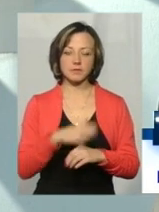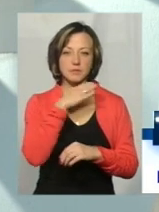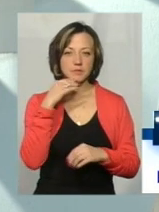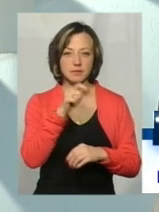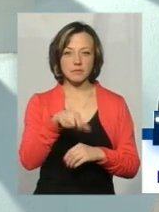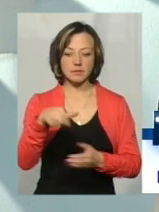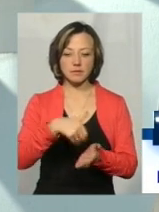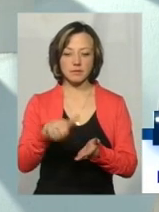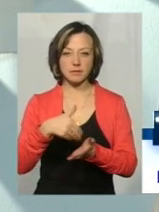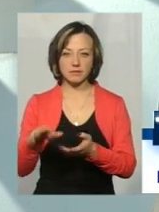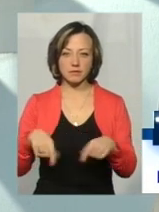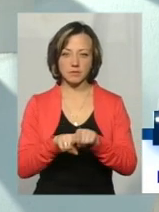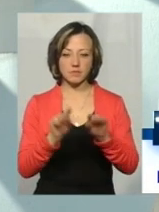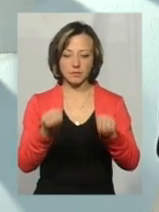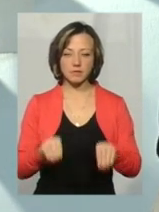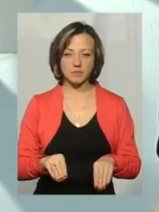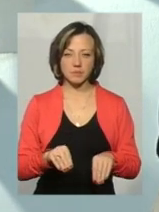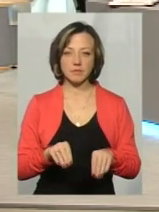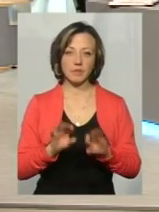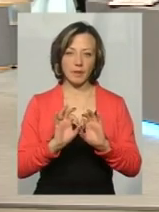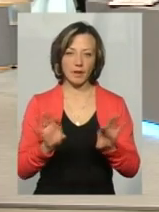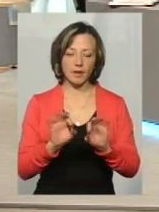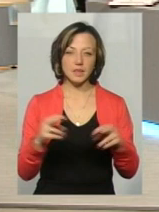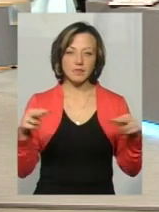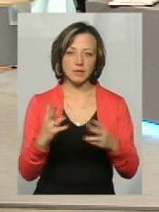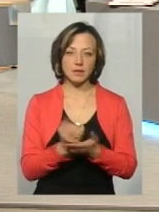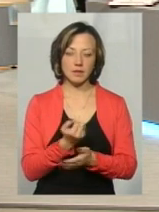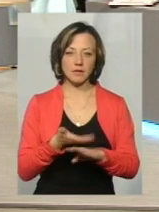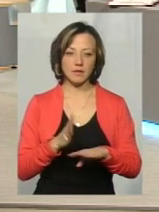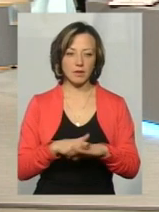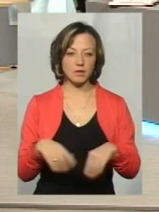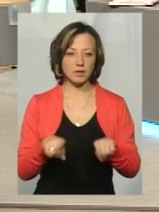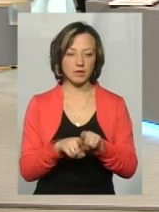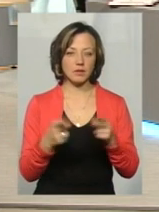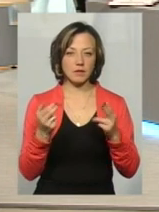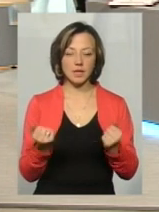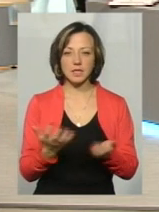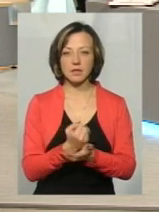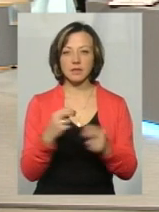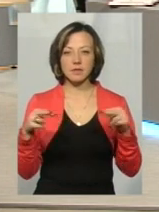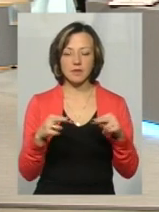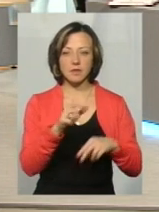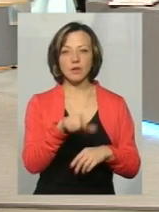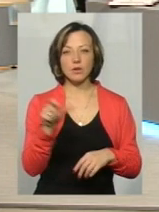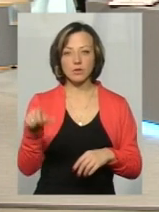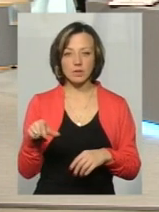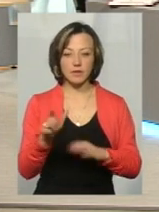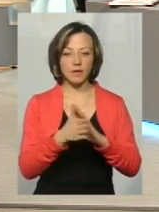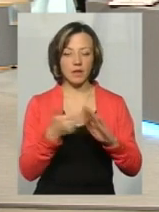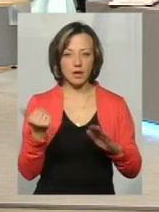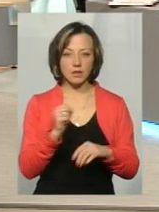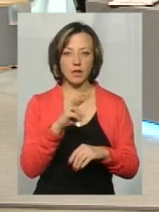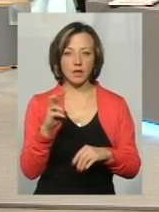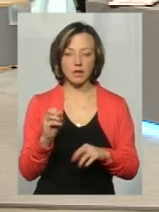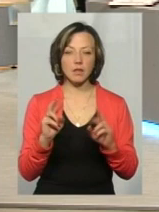людей відмовляється давати такі письмові Тобто, свідків знайти важко. В такому випадку дуже важко знайти свідків, і люди з одної сторони викликають,